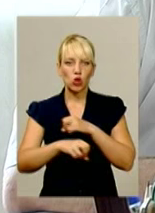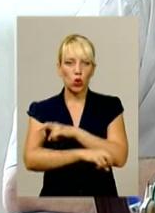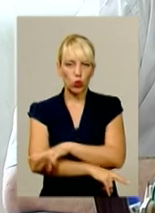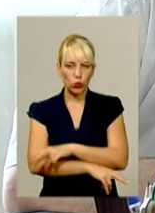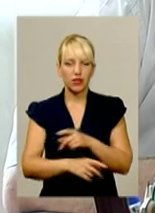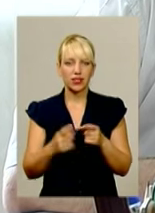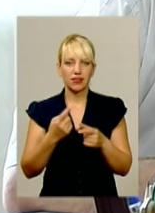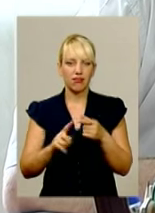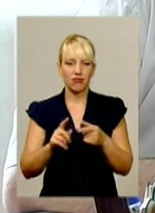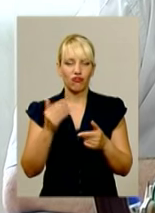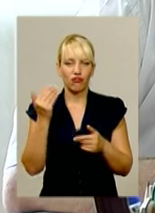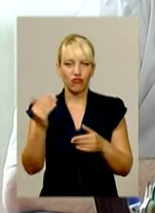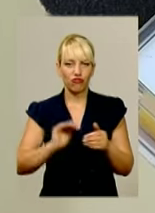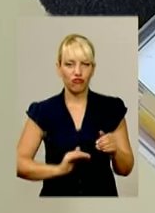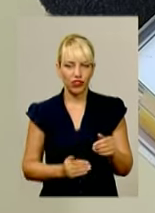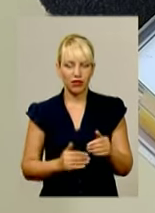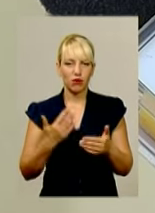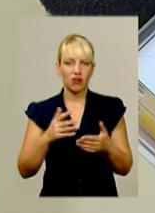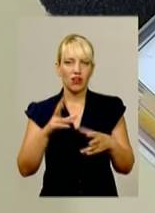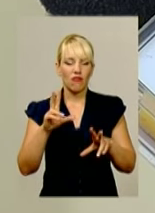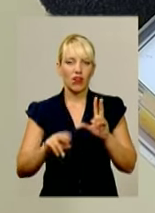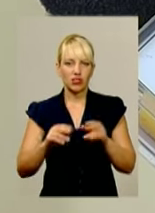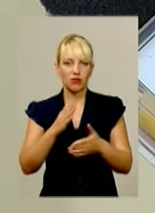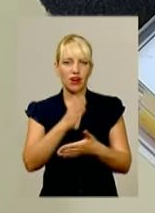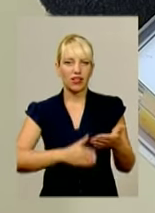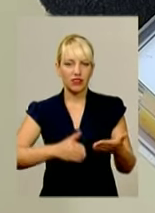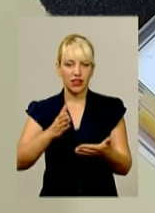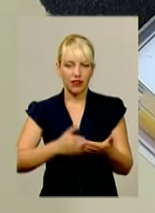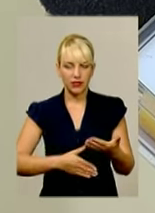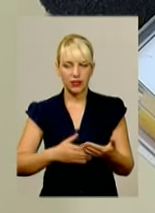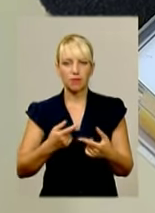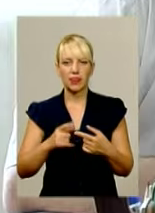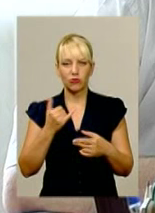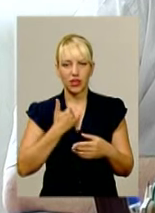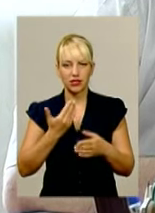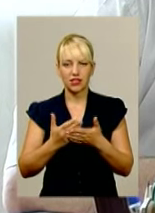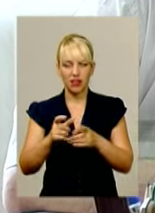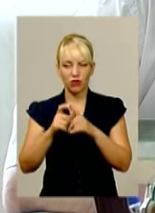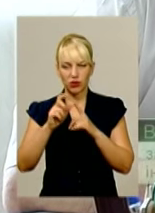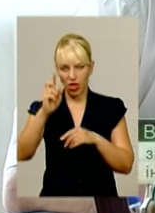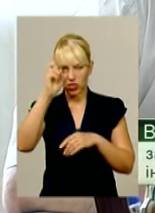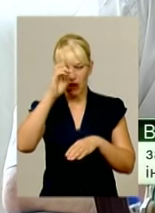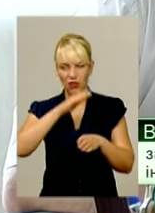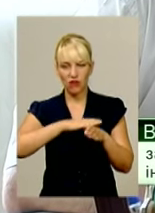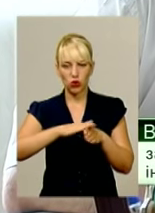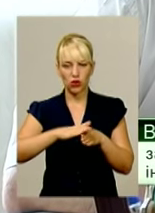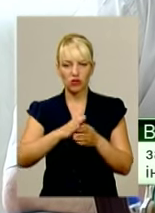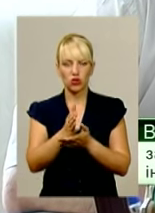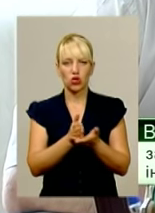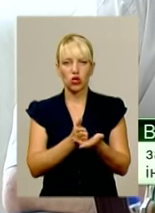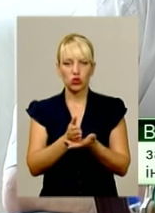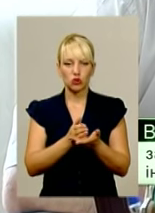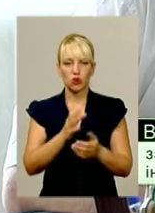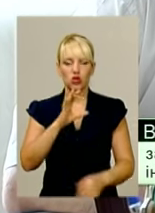практично проходить ліквідацію. У нас є відповідь відділу Державної виконавчої служби Солом'янського